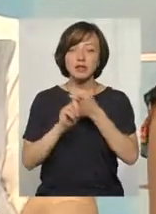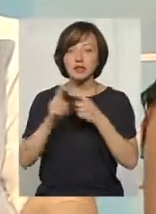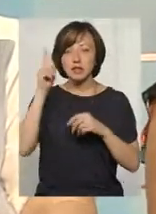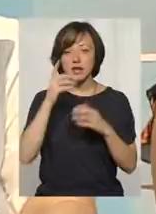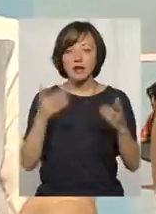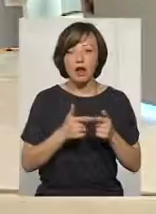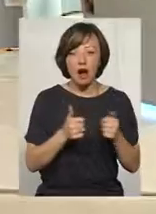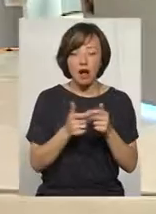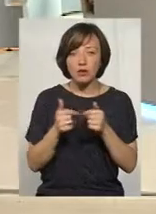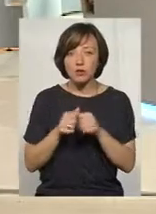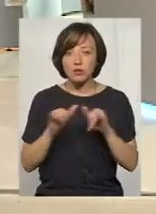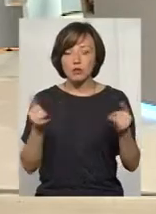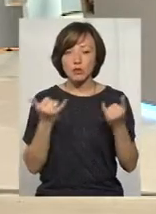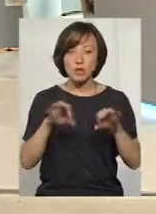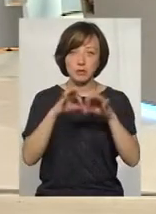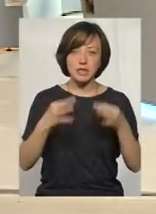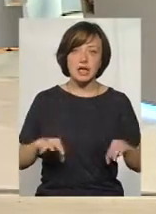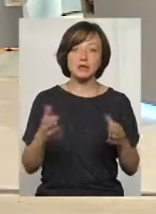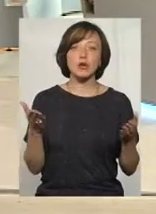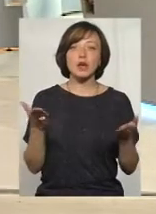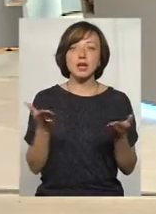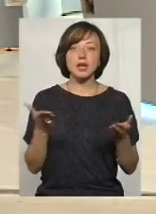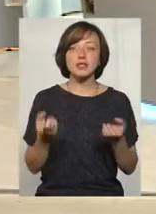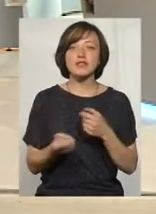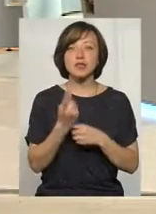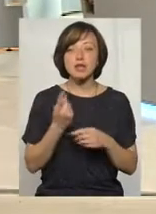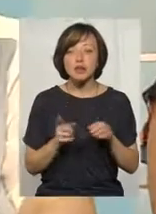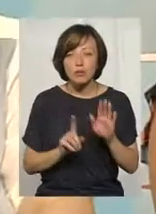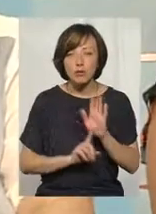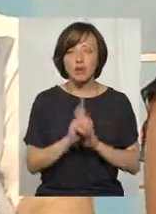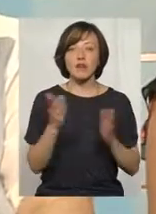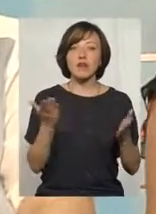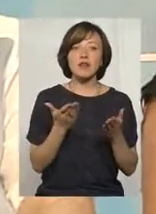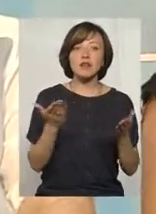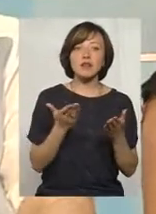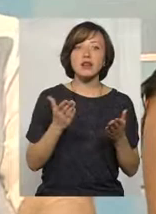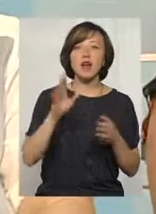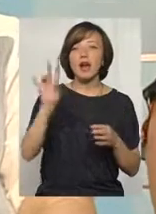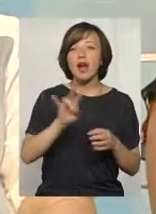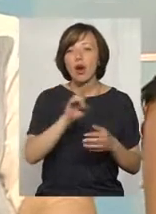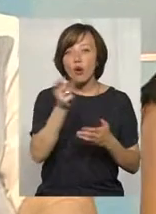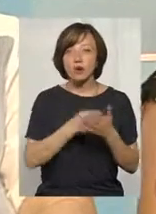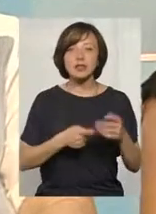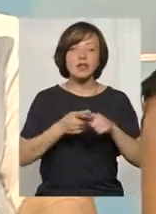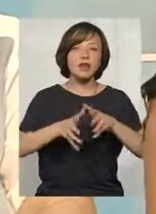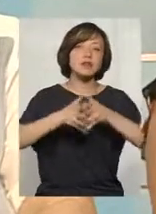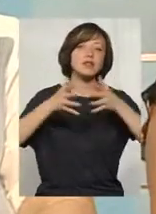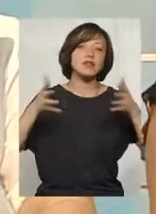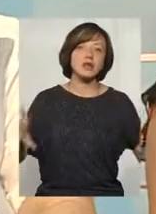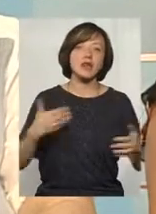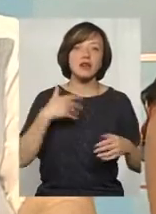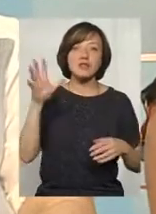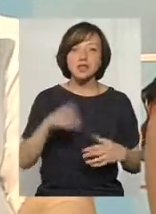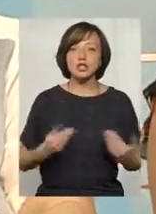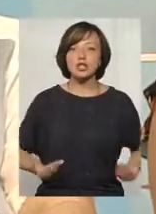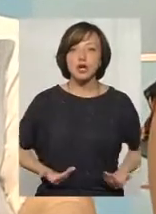знати, в які галузі, як розвивається сучасне мистецтво, звідки воно пішло, від іконопису, відсього. Це океан, розумієте? Я все